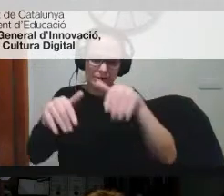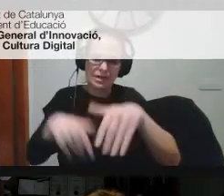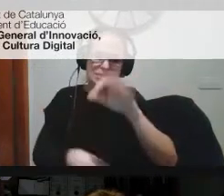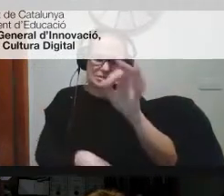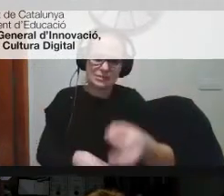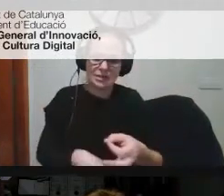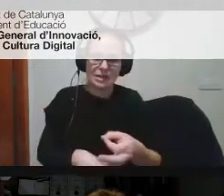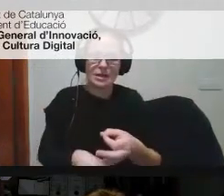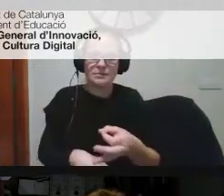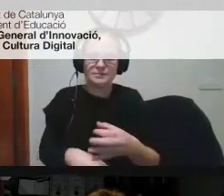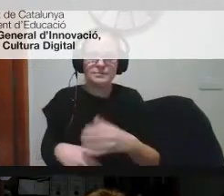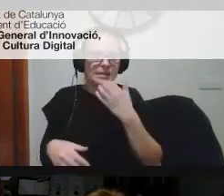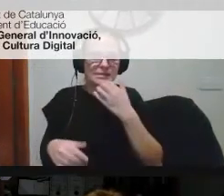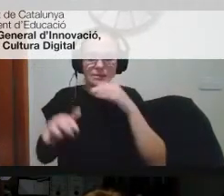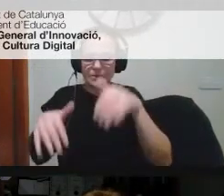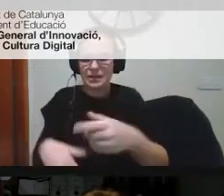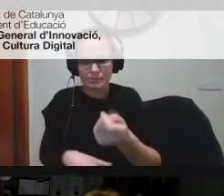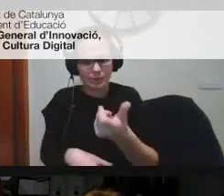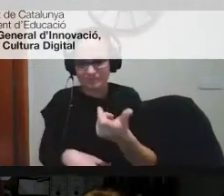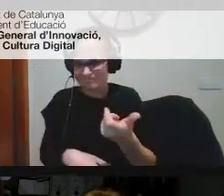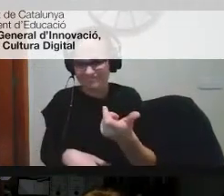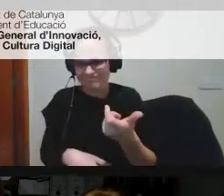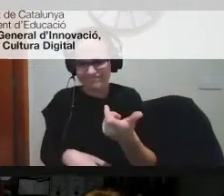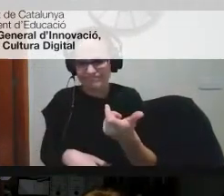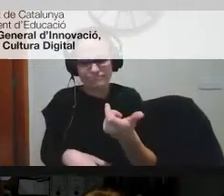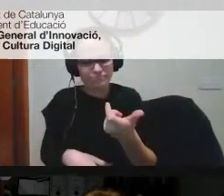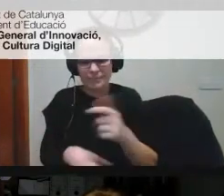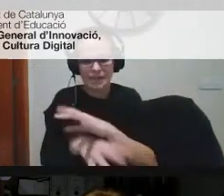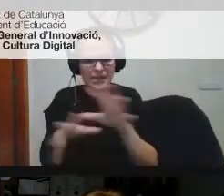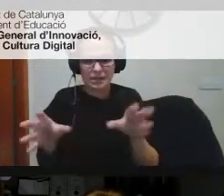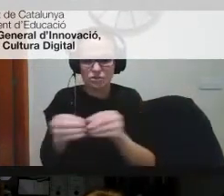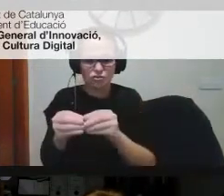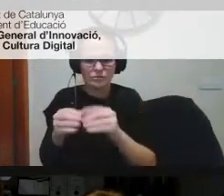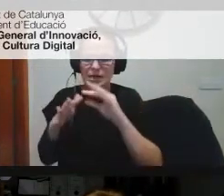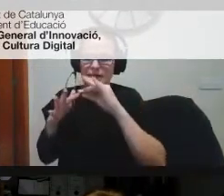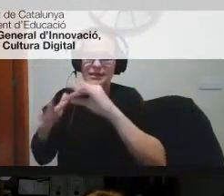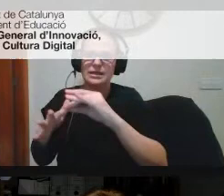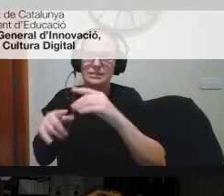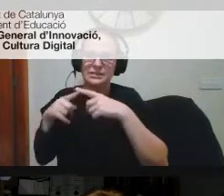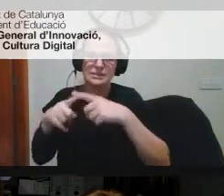nivell d'estar involucrats però en resum repartir lideratges